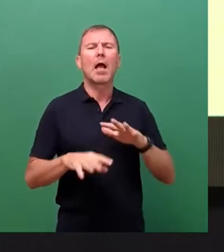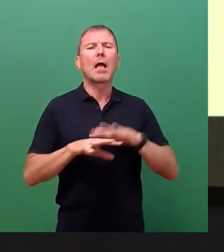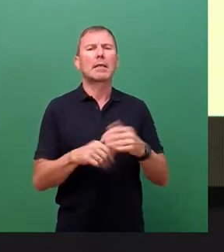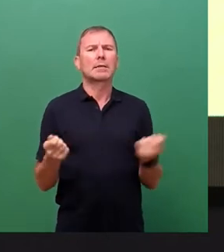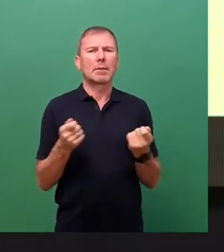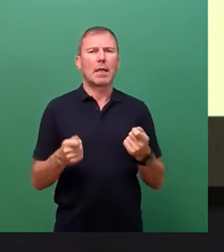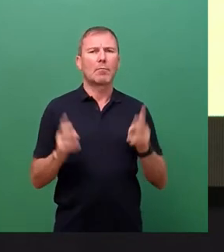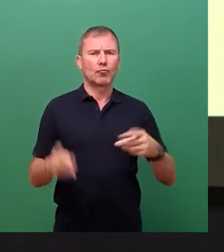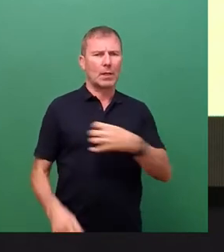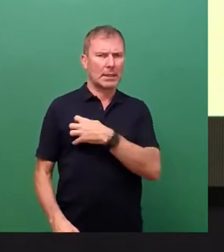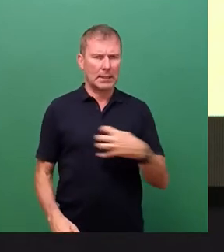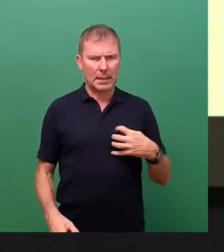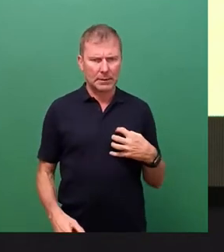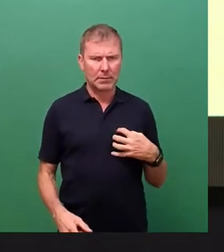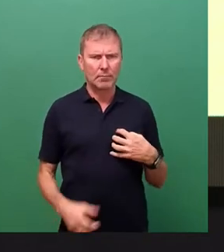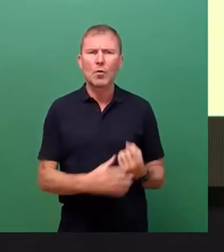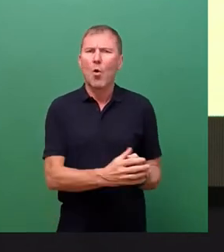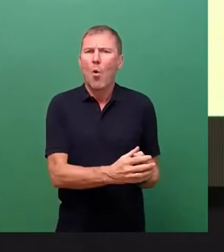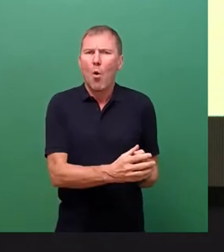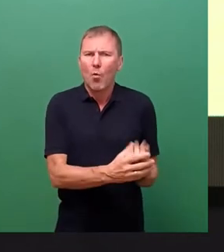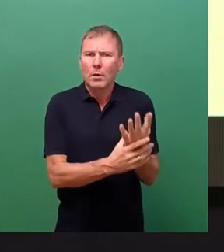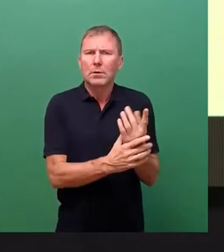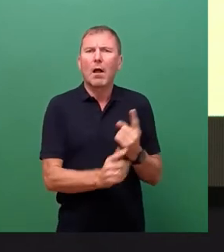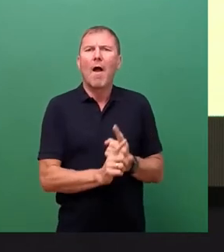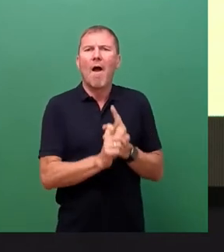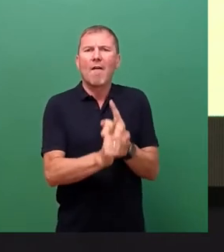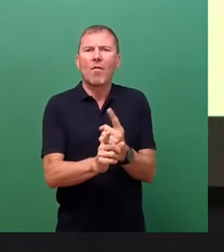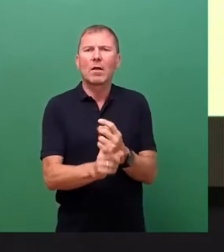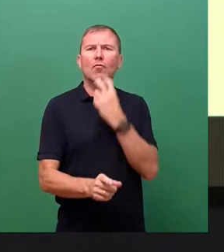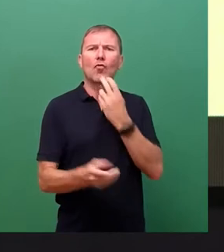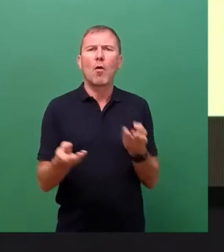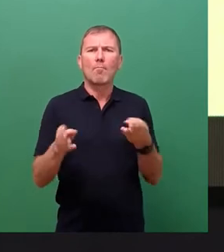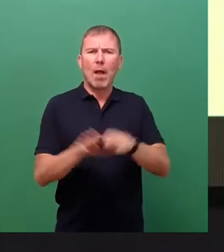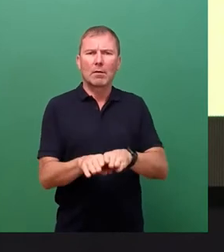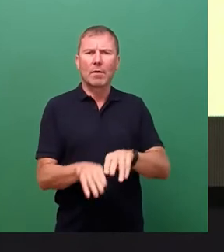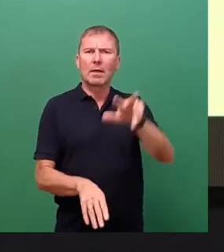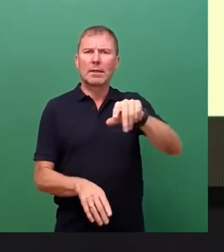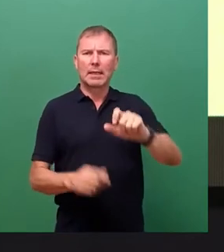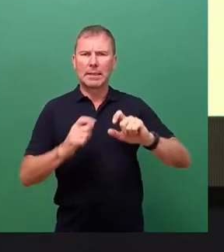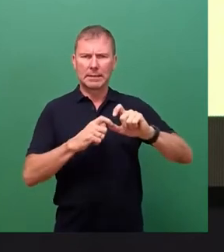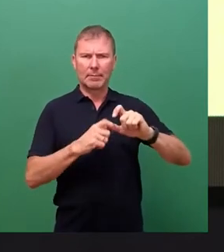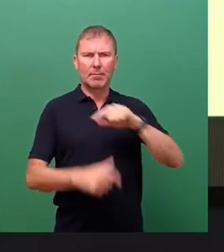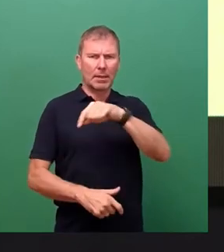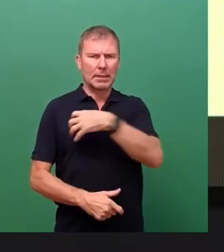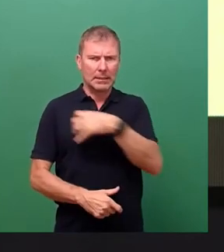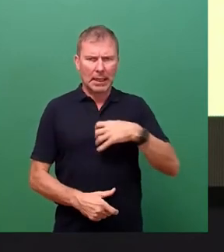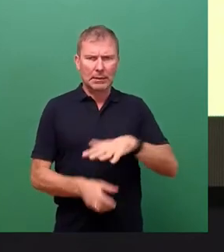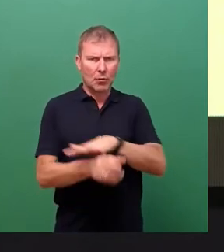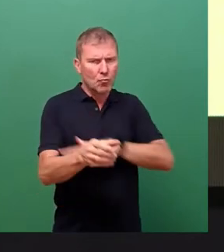zu Ursache und Folgen des Stromausfalls am 13. September in Dresden und Umgebung.